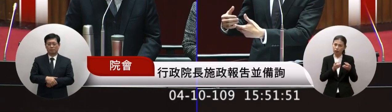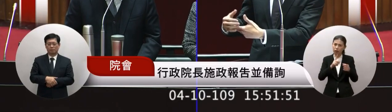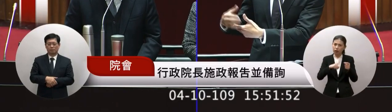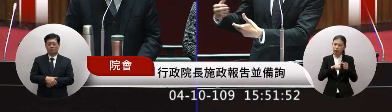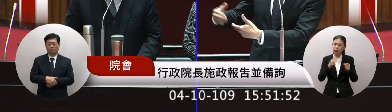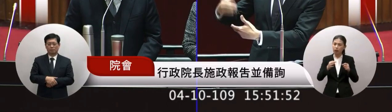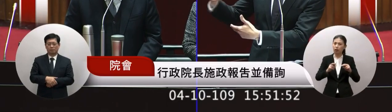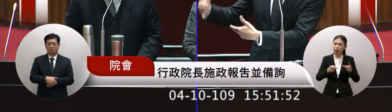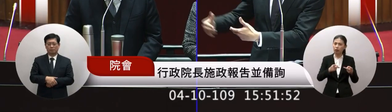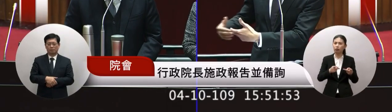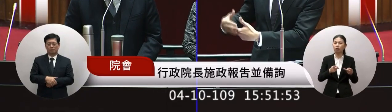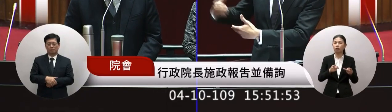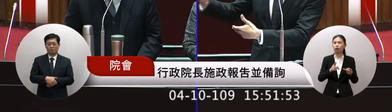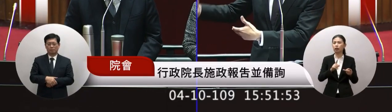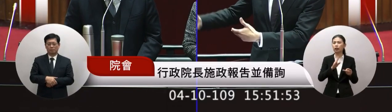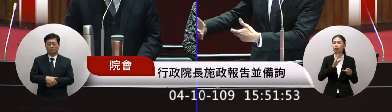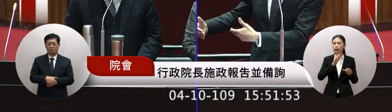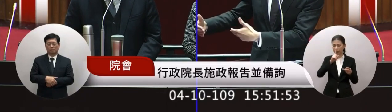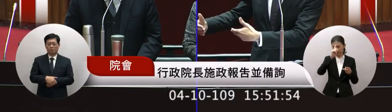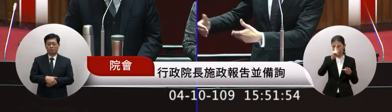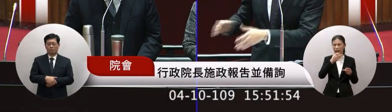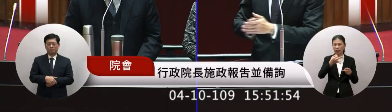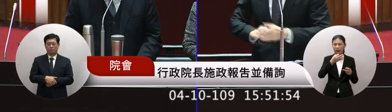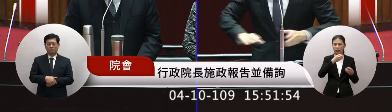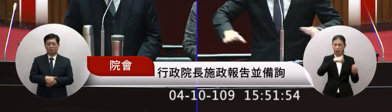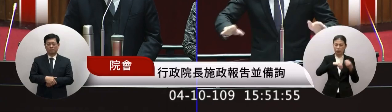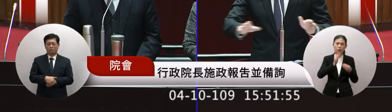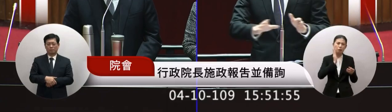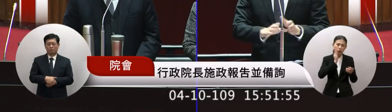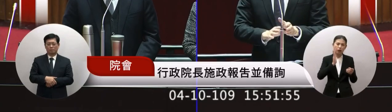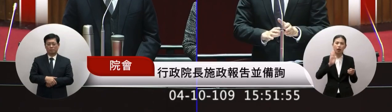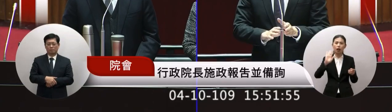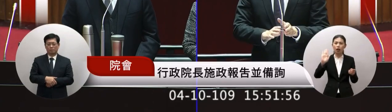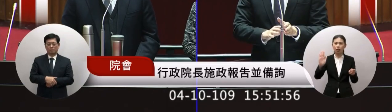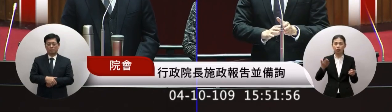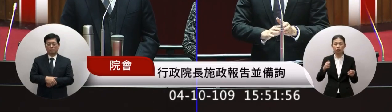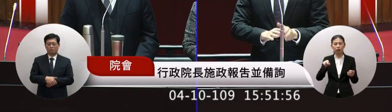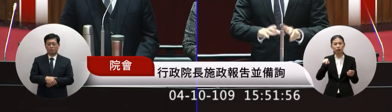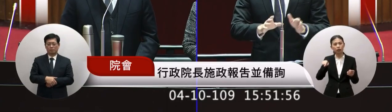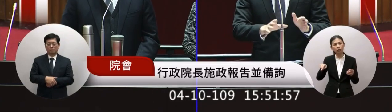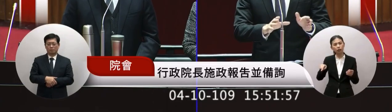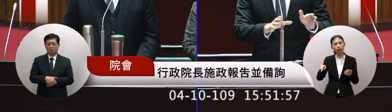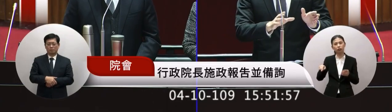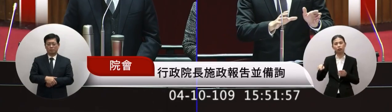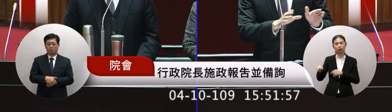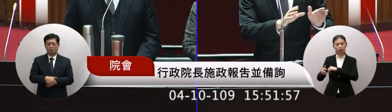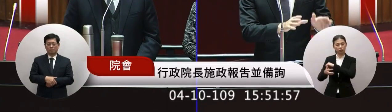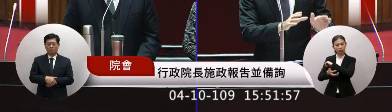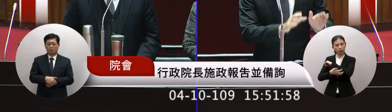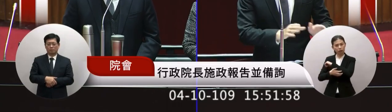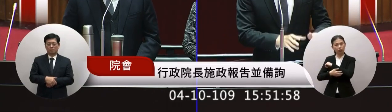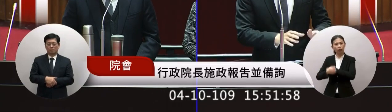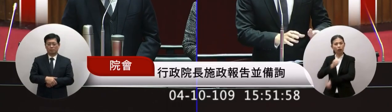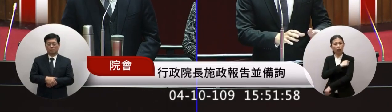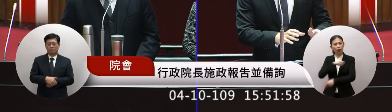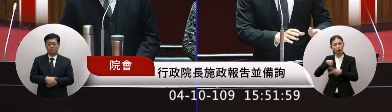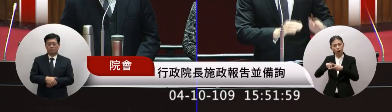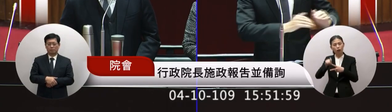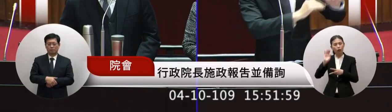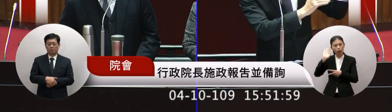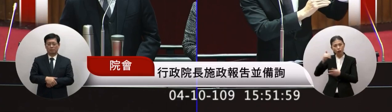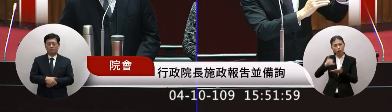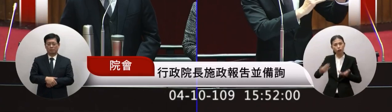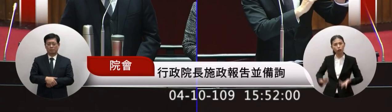的改革的時候都在說要維持財政的部分但是比較沒有去說到這個化解這個年老散車的問題